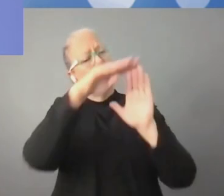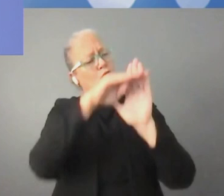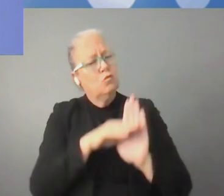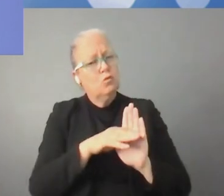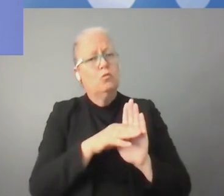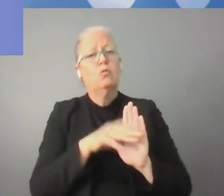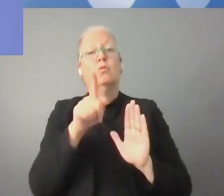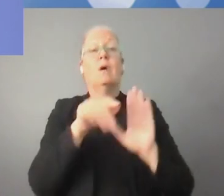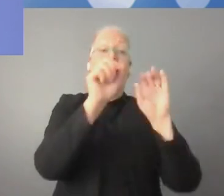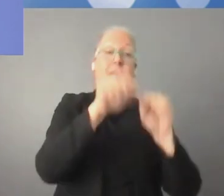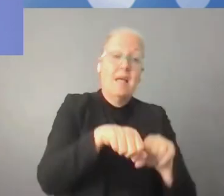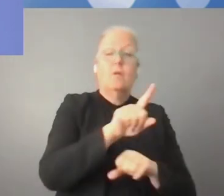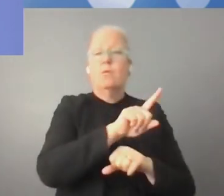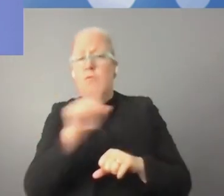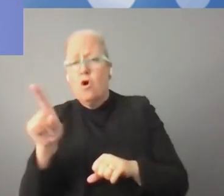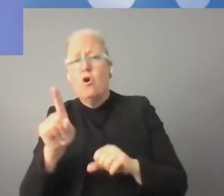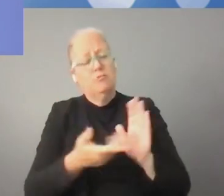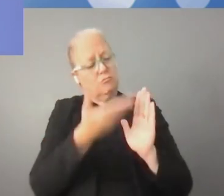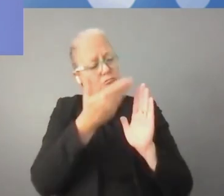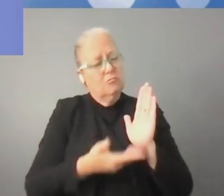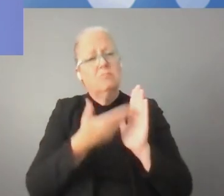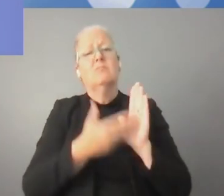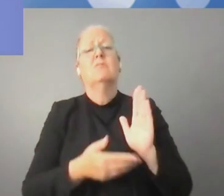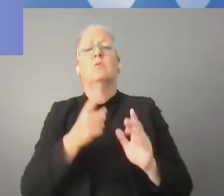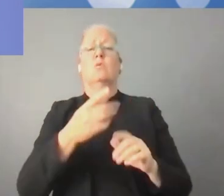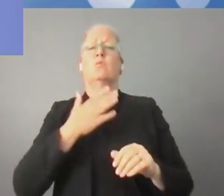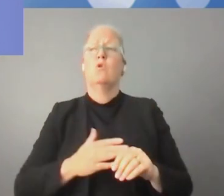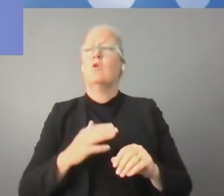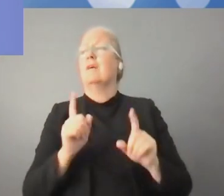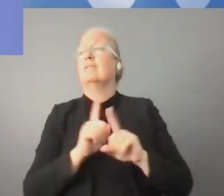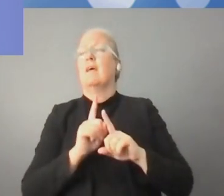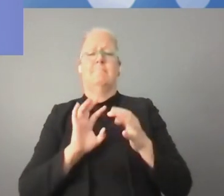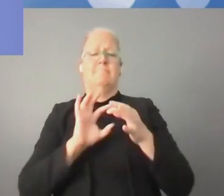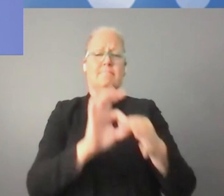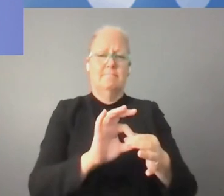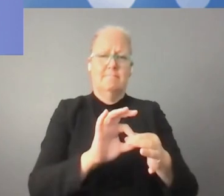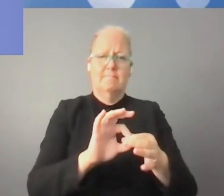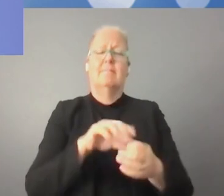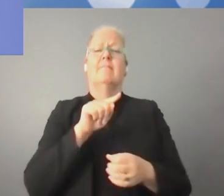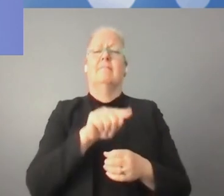من بداية العام القادم لدينا أن